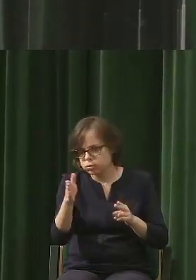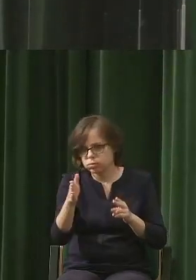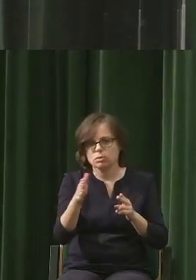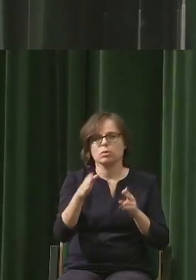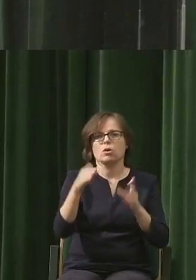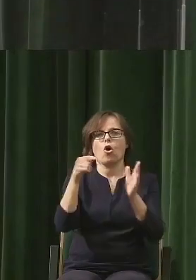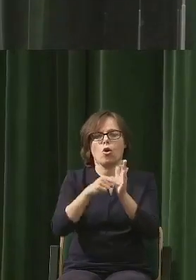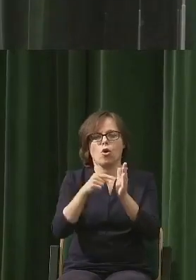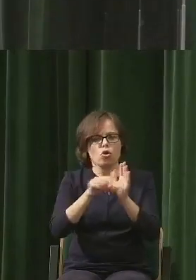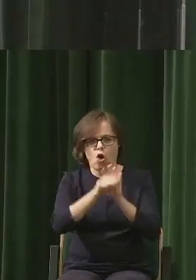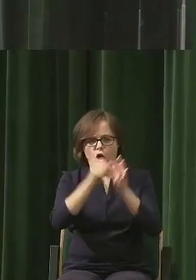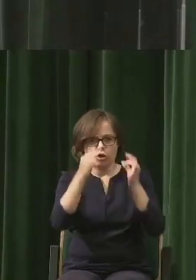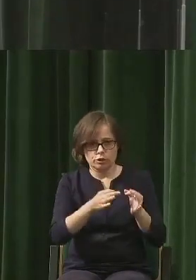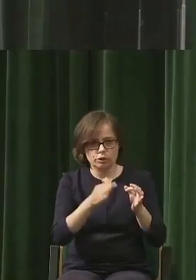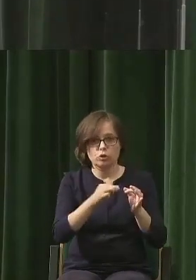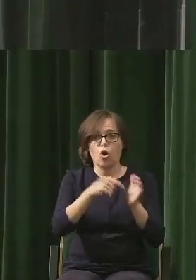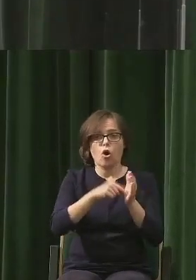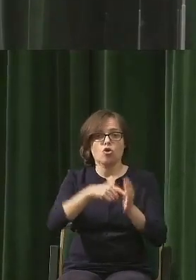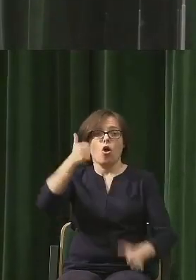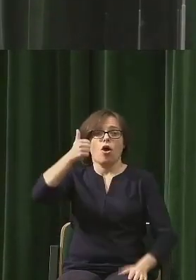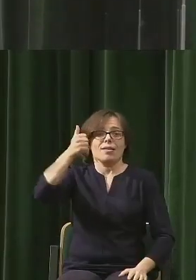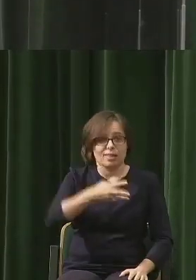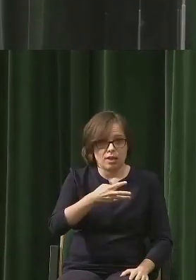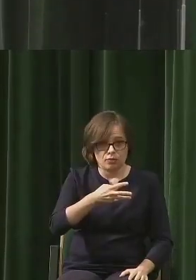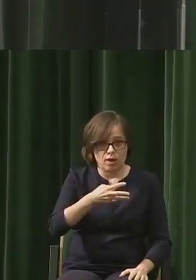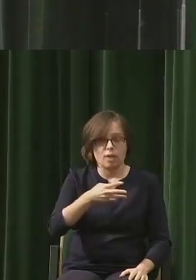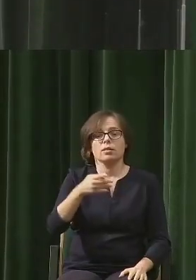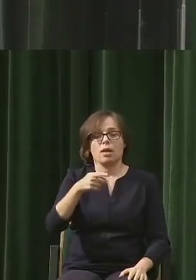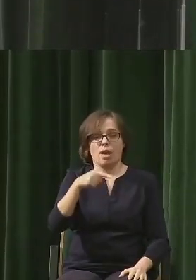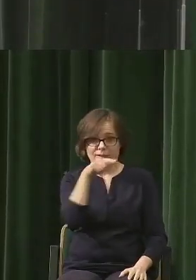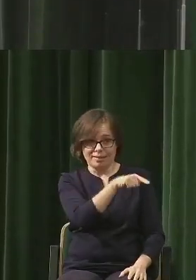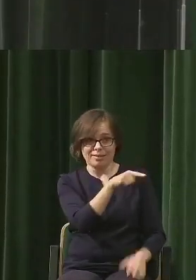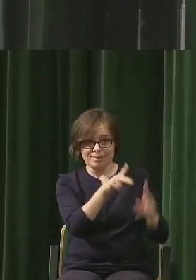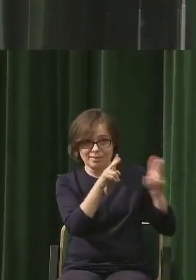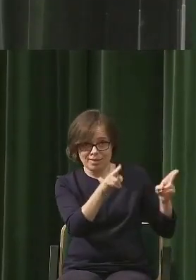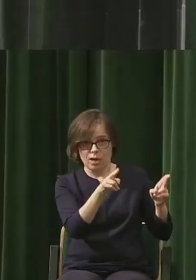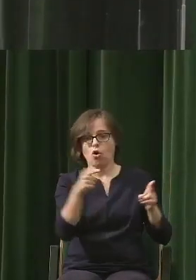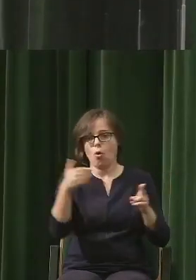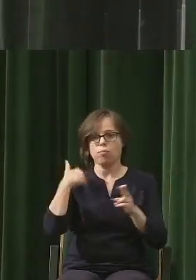a 10% w ciągu ostatnich kilkudziesięciu miesięcy.